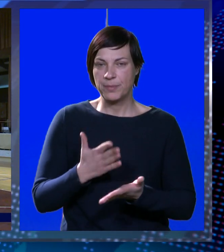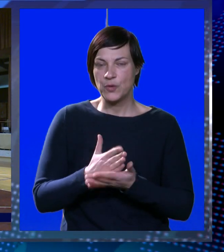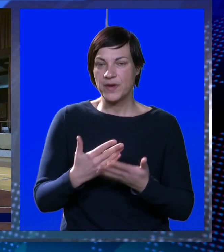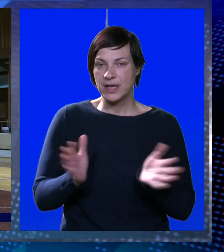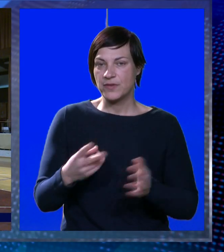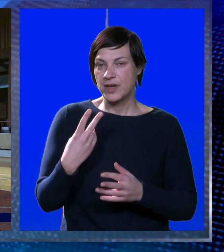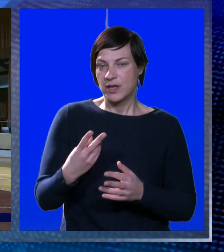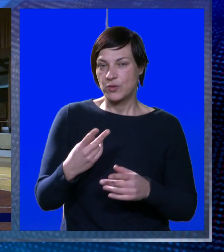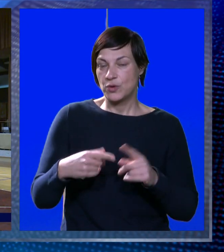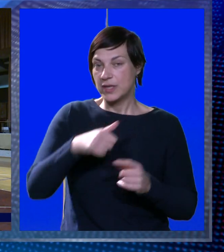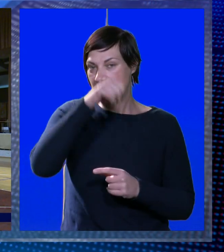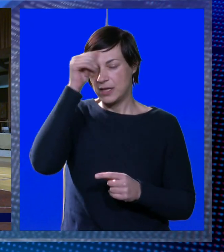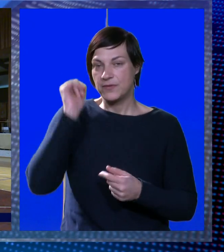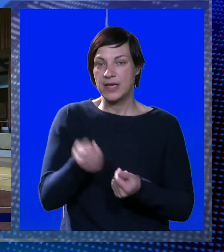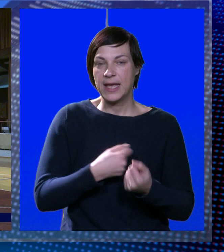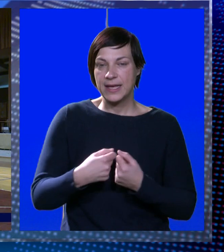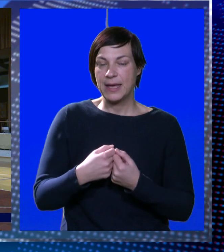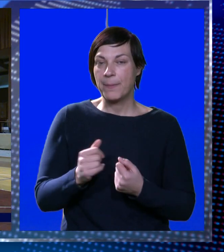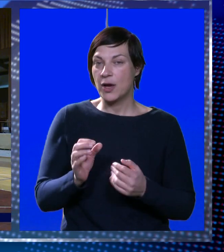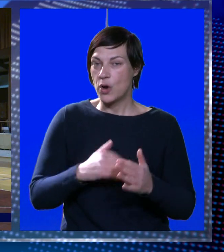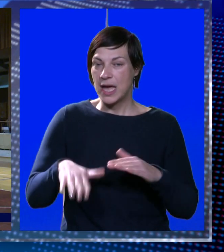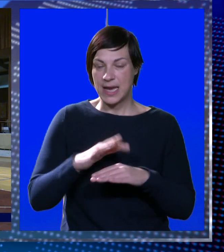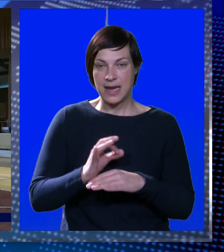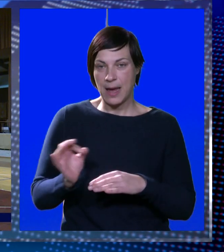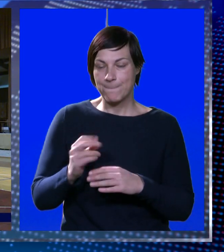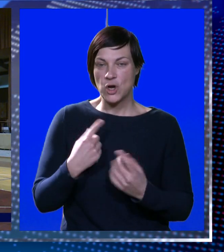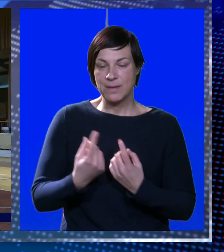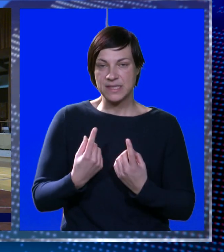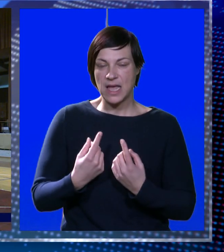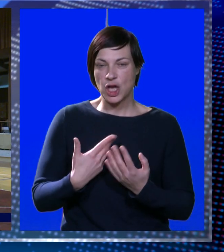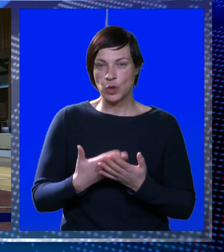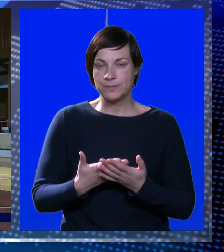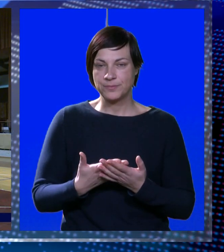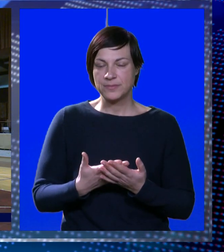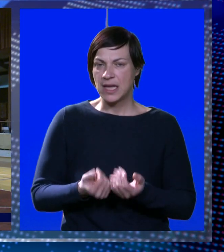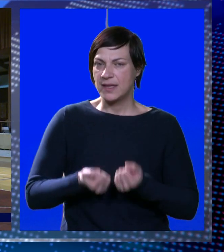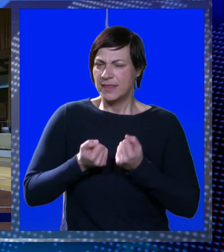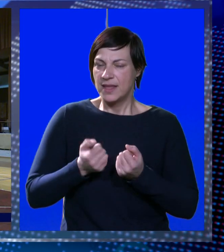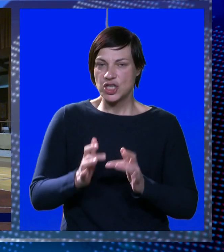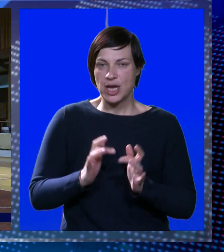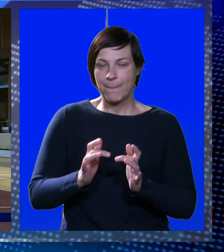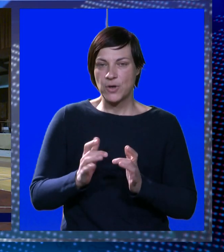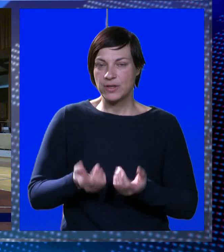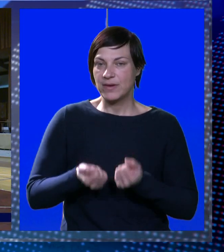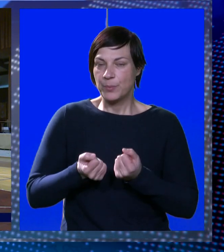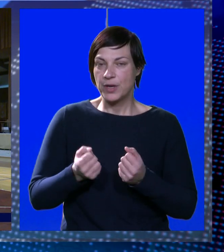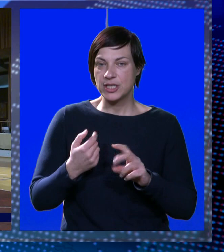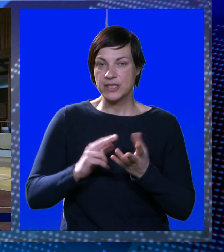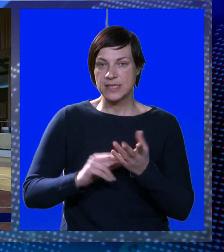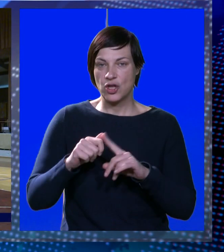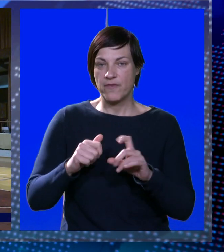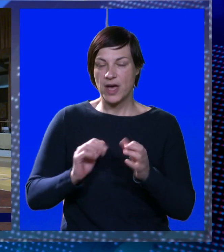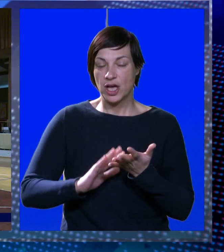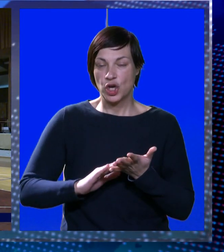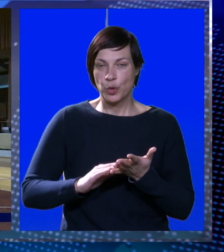uvijek na otvaran drugog dijela sezone ekipa koja je u najboljem stanju. Tako da, izuzetno težak protivnik, pojačan je sa